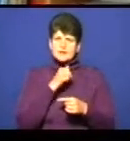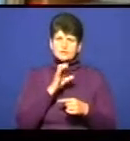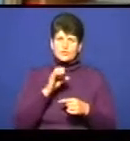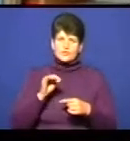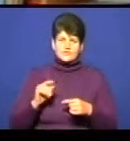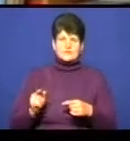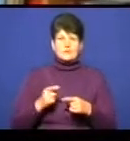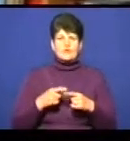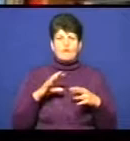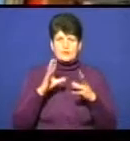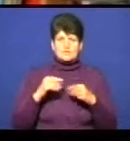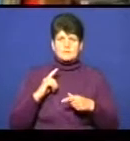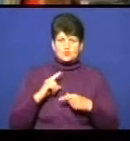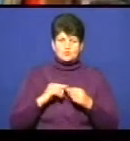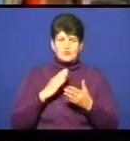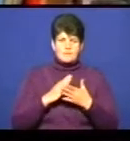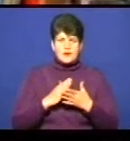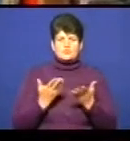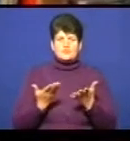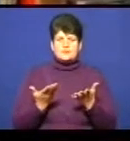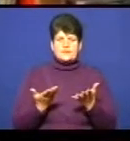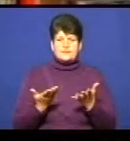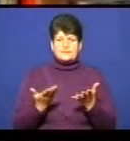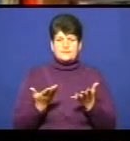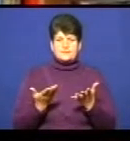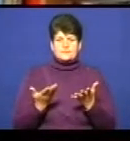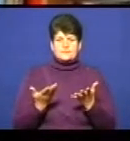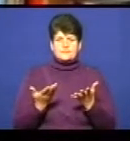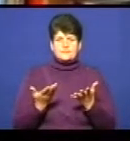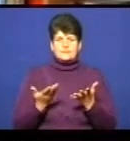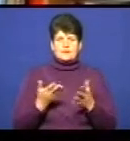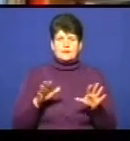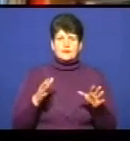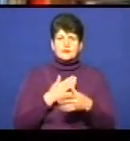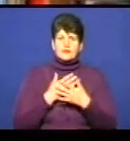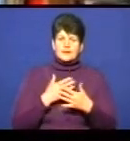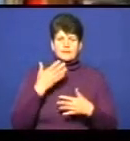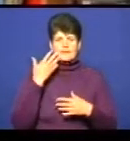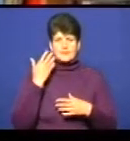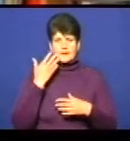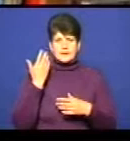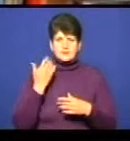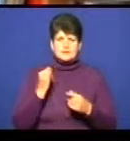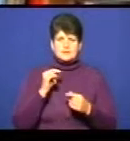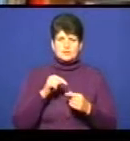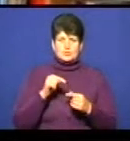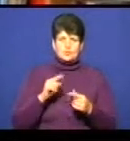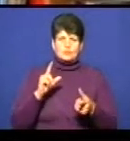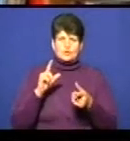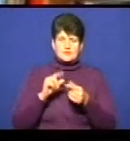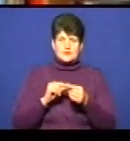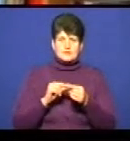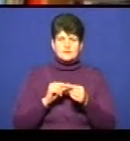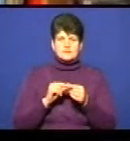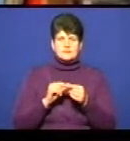І, в принципі, костюми мають в собі якусь такі крила, тобто легкість. І тут поєднання таких